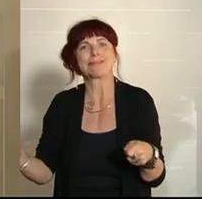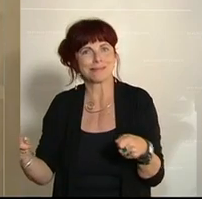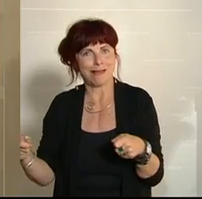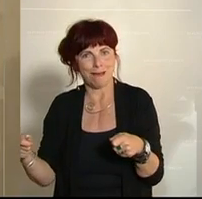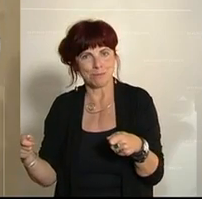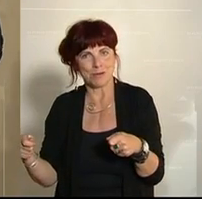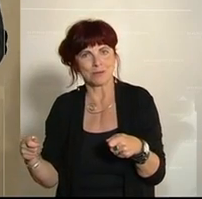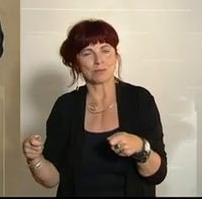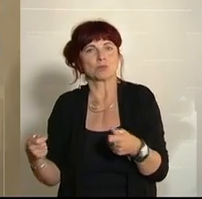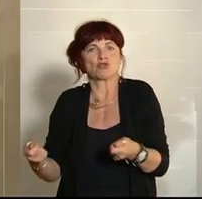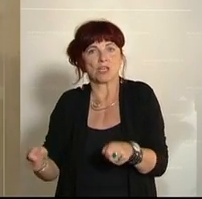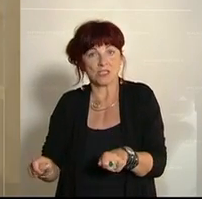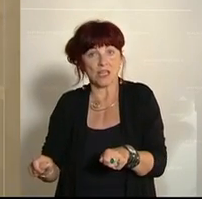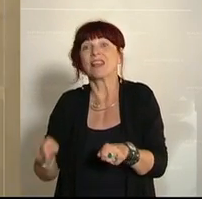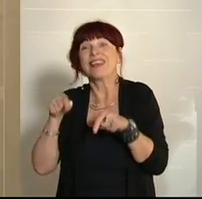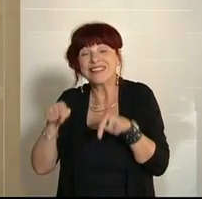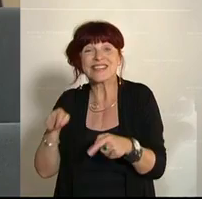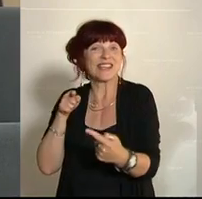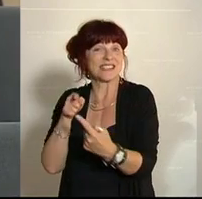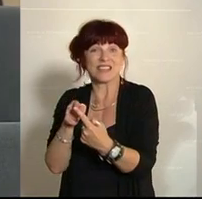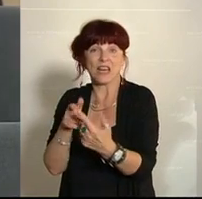diesen Zielen entgegenlaufen. Vielen Dank.